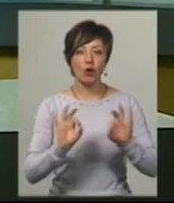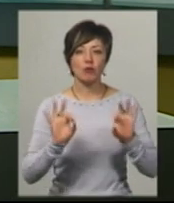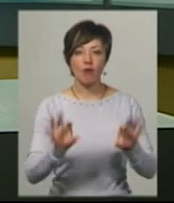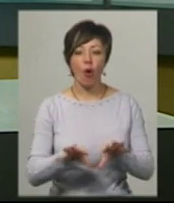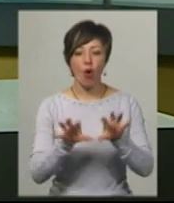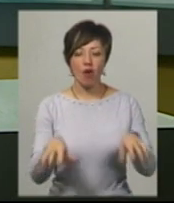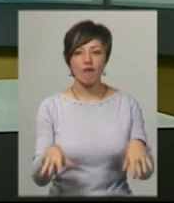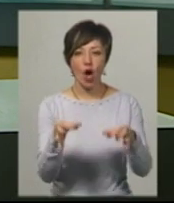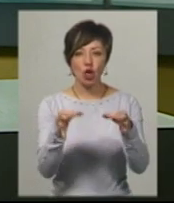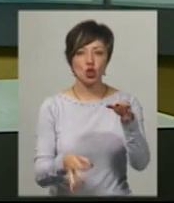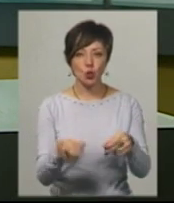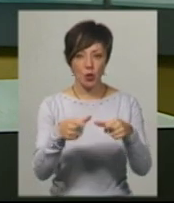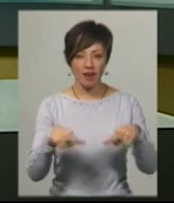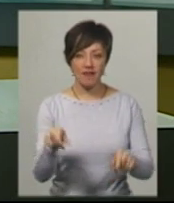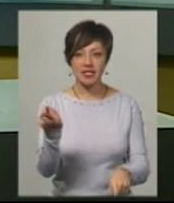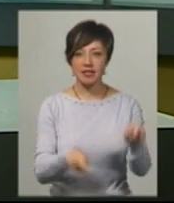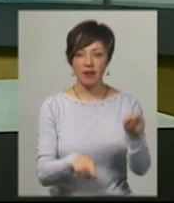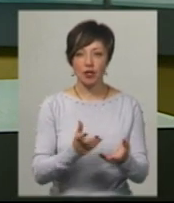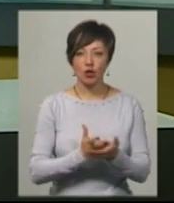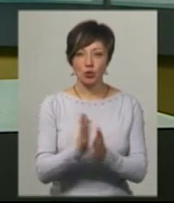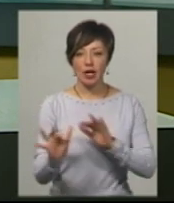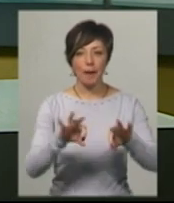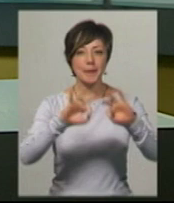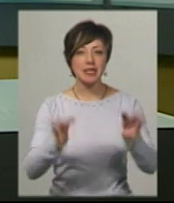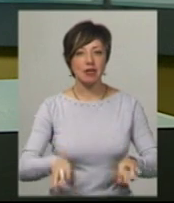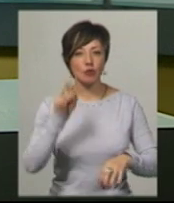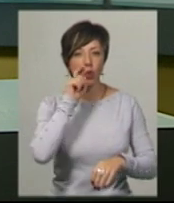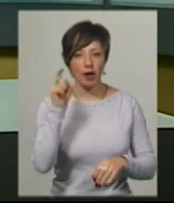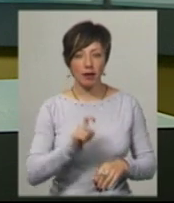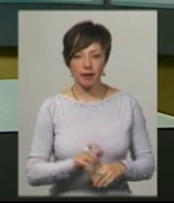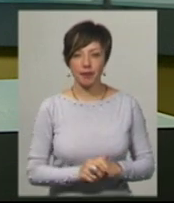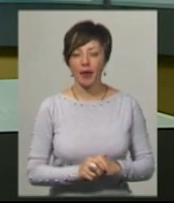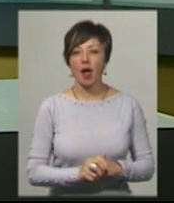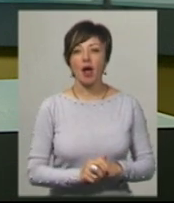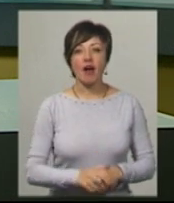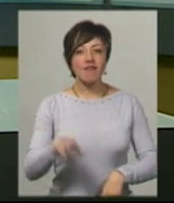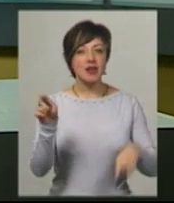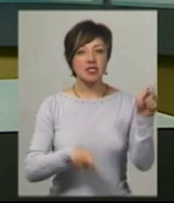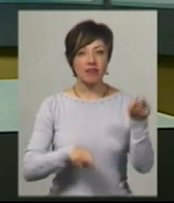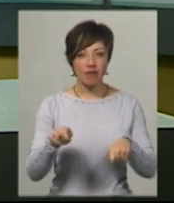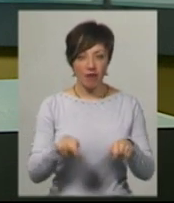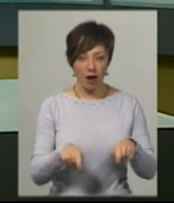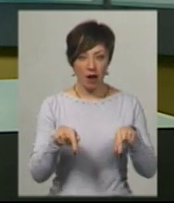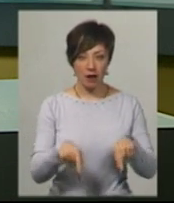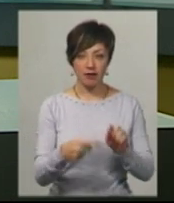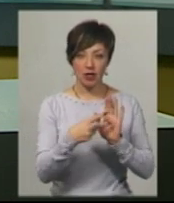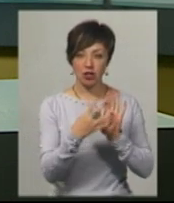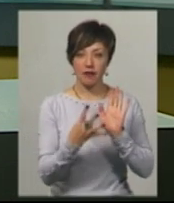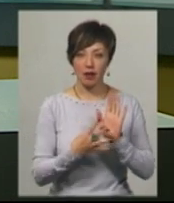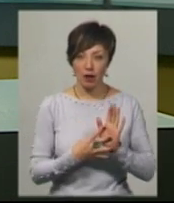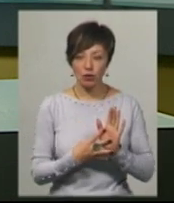голова журі фестивалю «Заслужений діяч мистецтв України» Василь Неволов. Нагадаю, фестиваль «Старіцький Сіетерфест